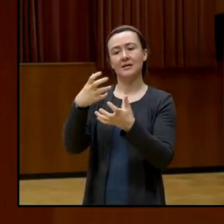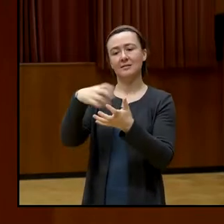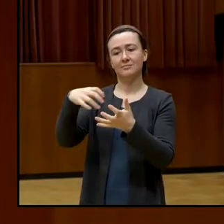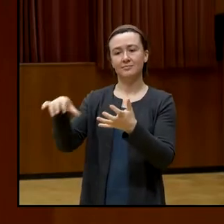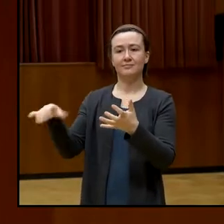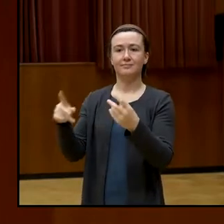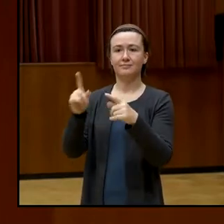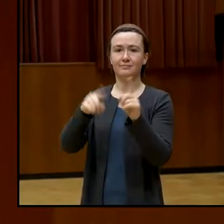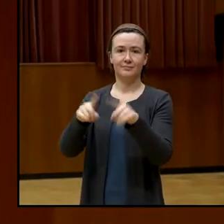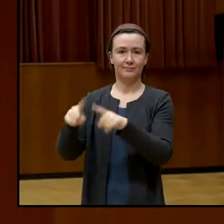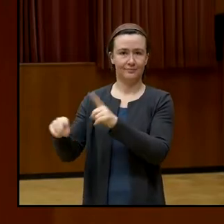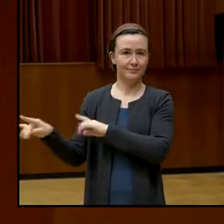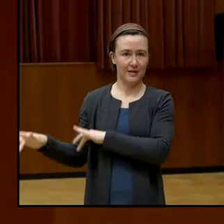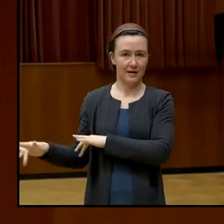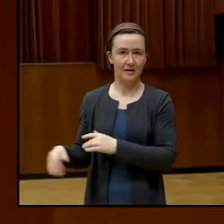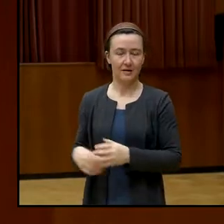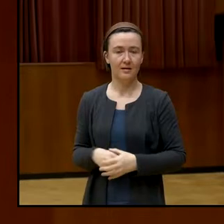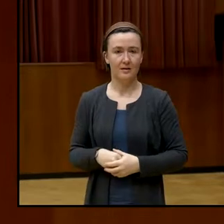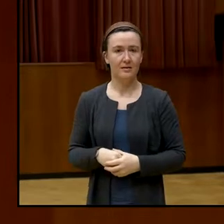differenzierter.